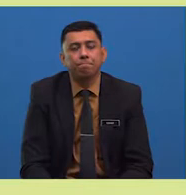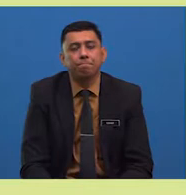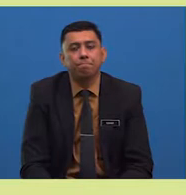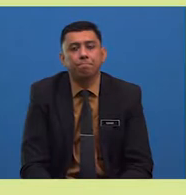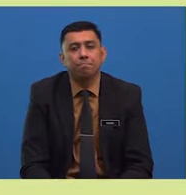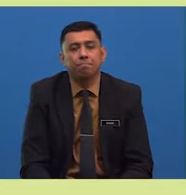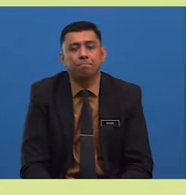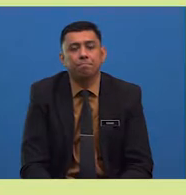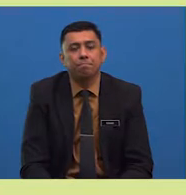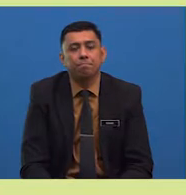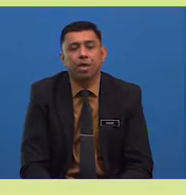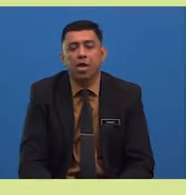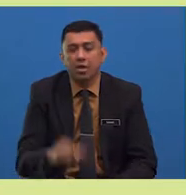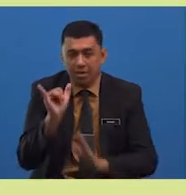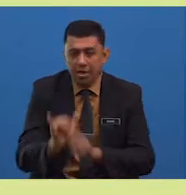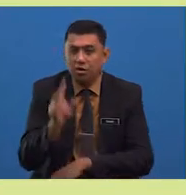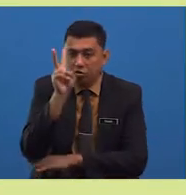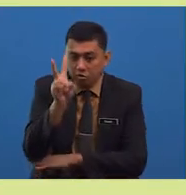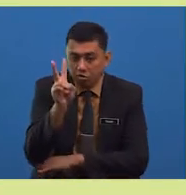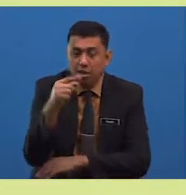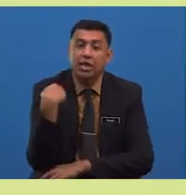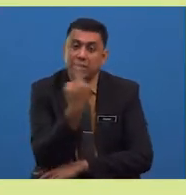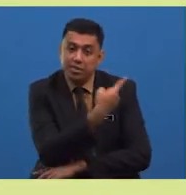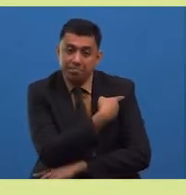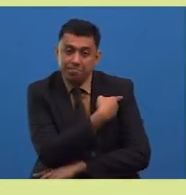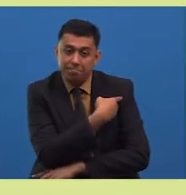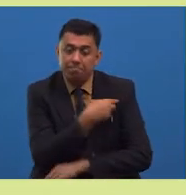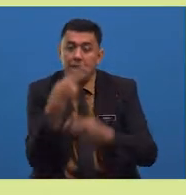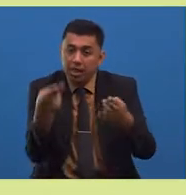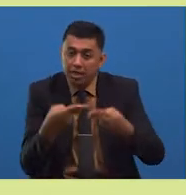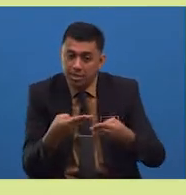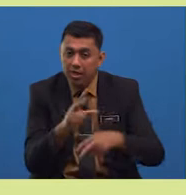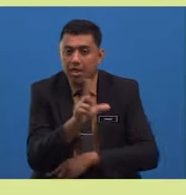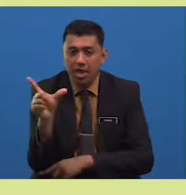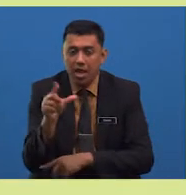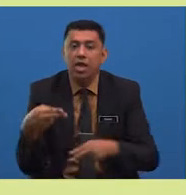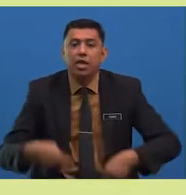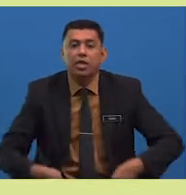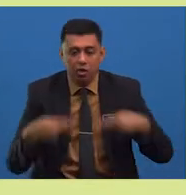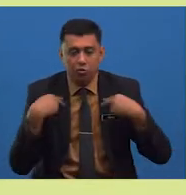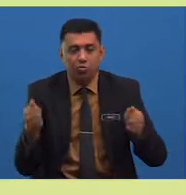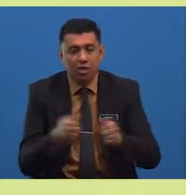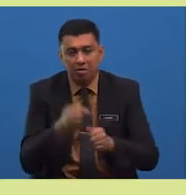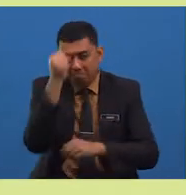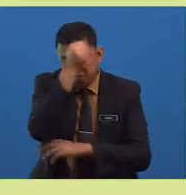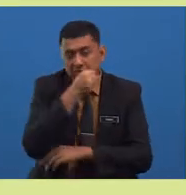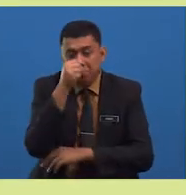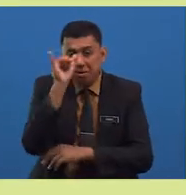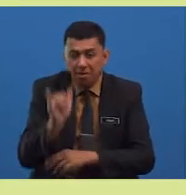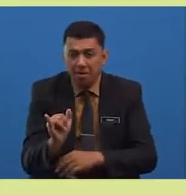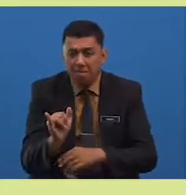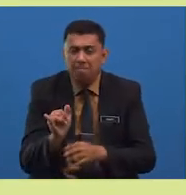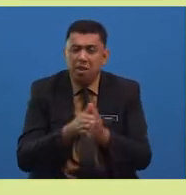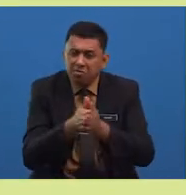Pengajaran kedua pula ialah kita hendaklah hidup dengan sifat